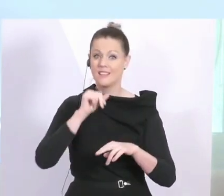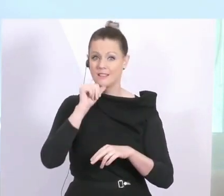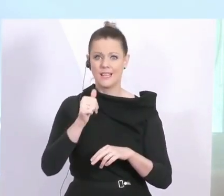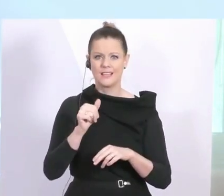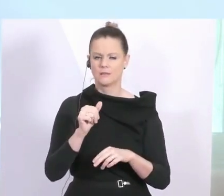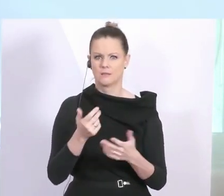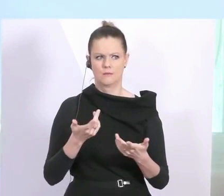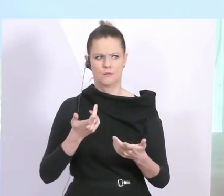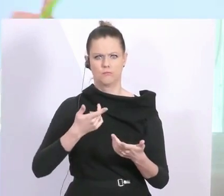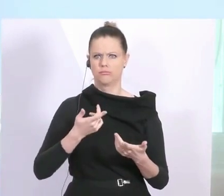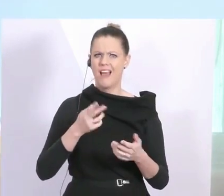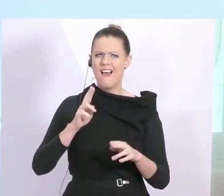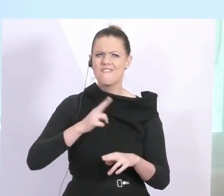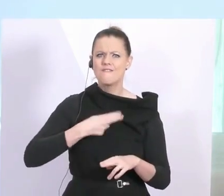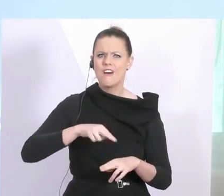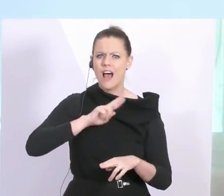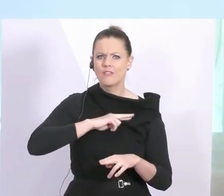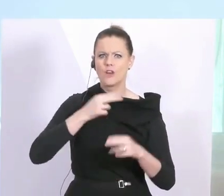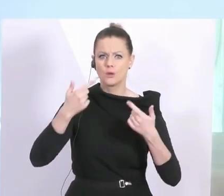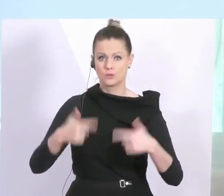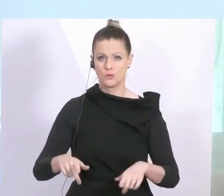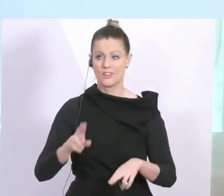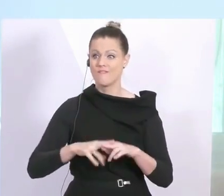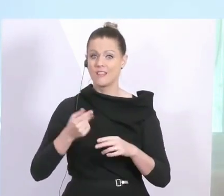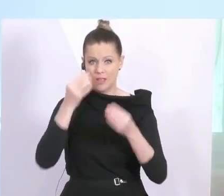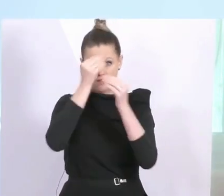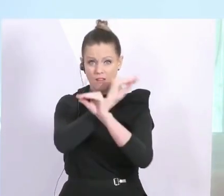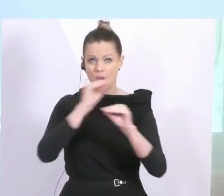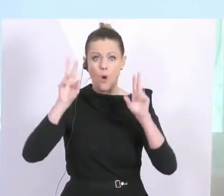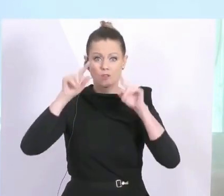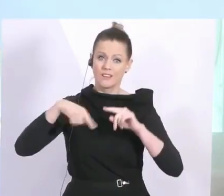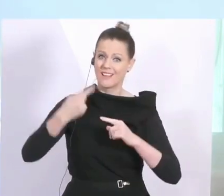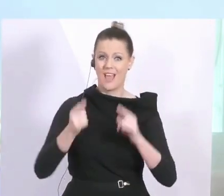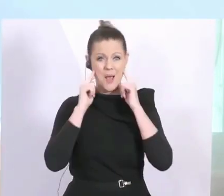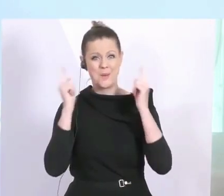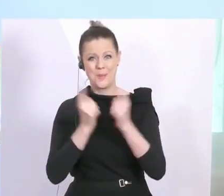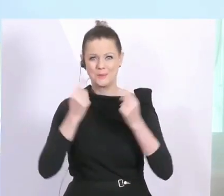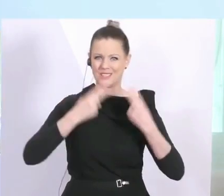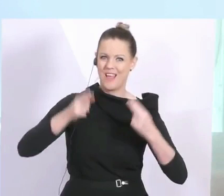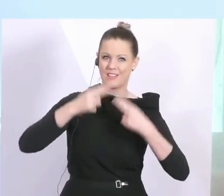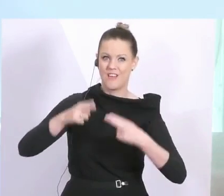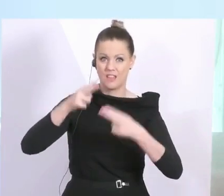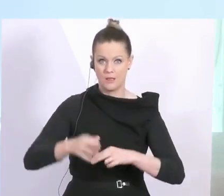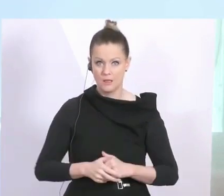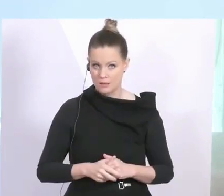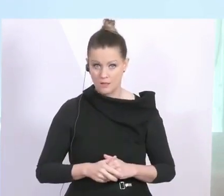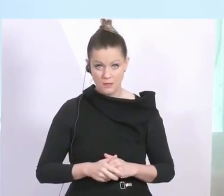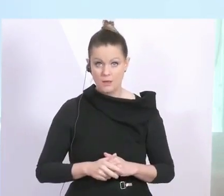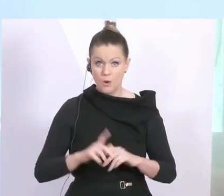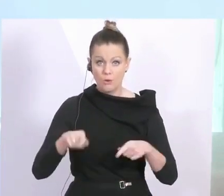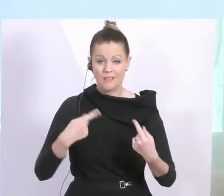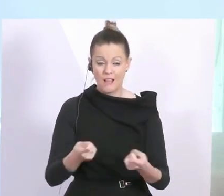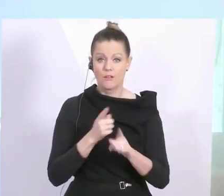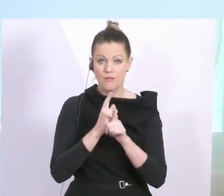was davon, wenn wir uns herstellen und sagen, nach Ostern geht es wieder lustig weiter. Es ist nicht so, weil dann wären wir lustig, ganz schnell die Kapazitätsgrenzen